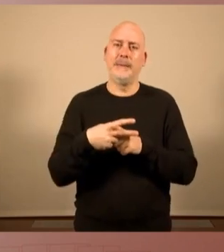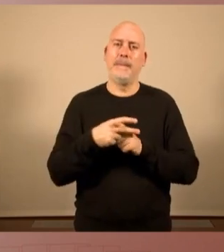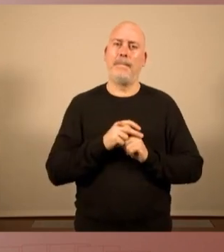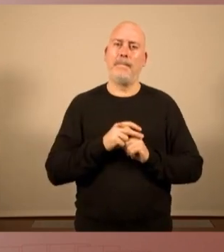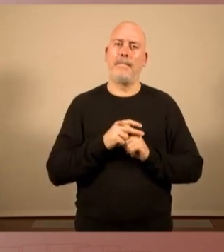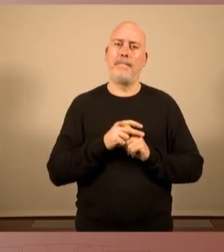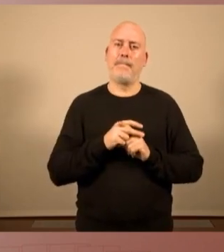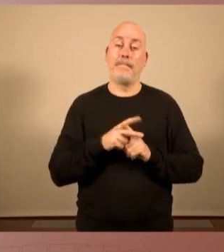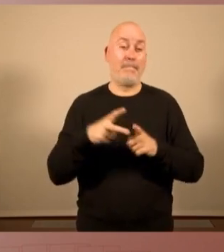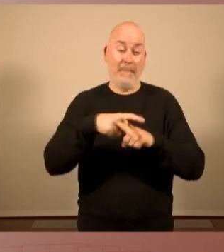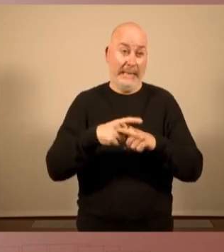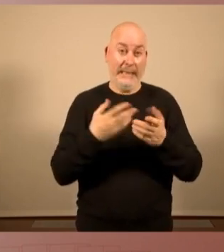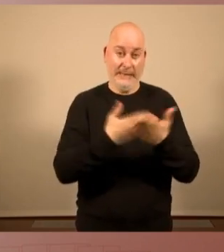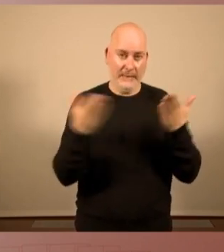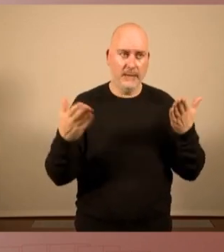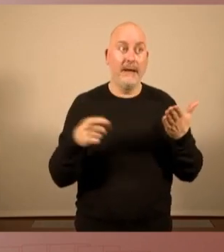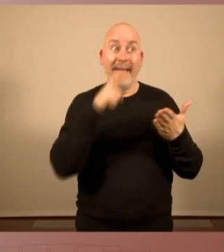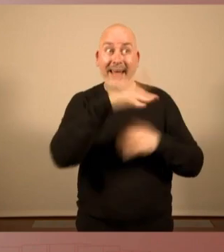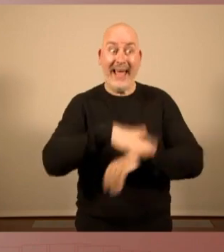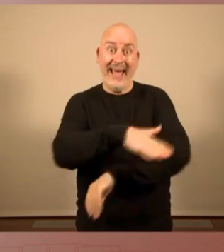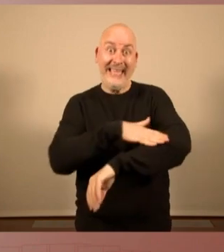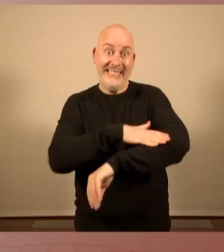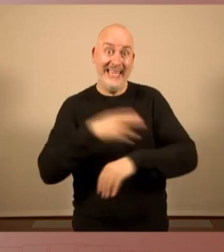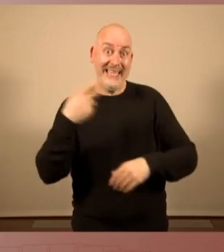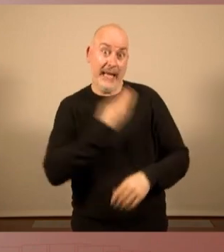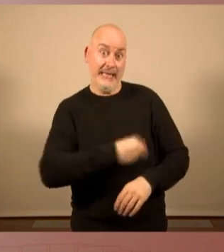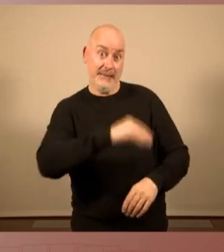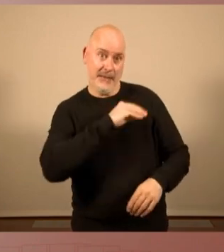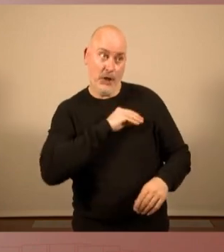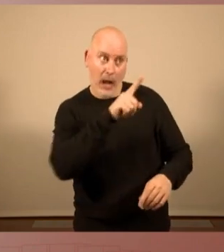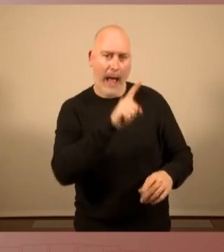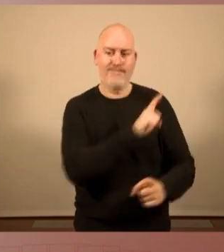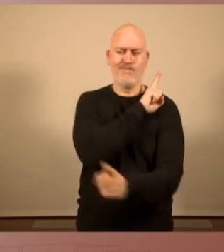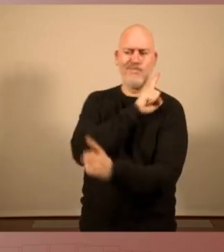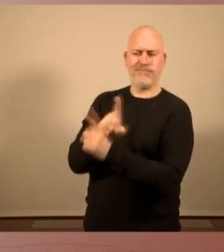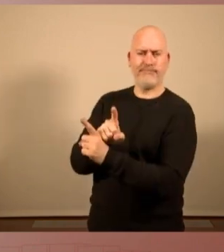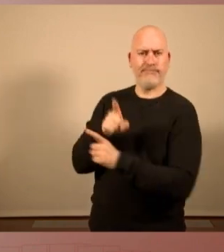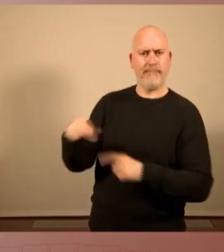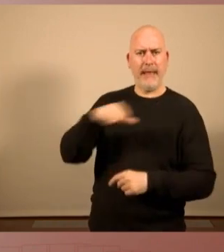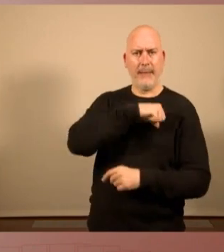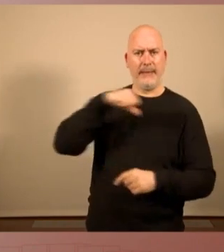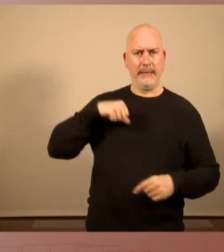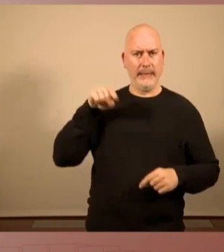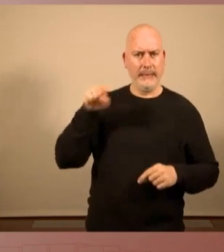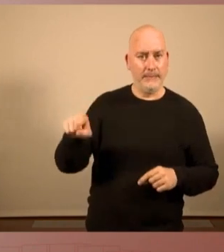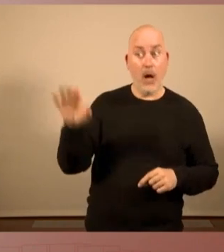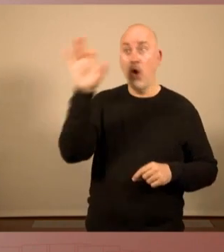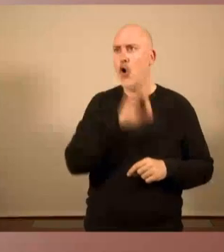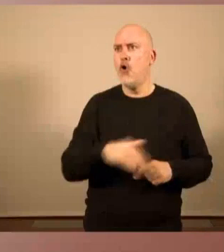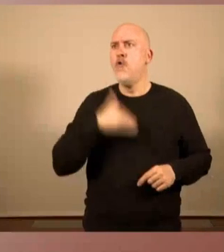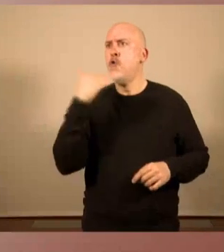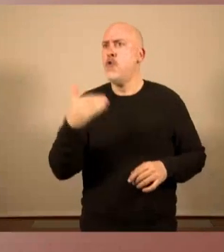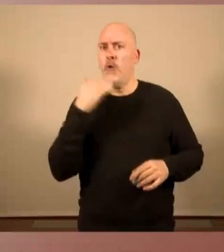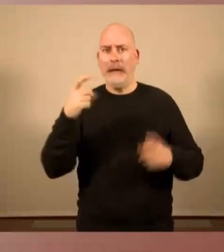l'estat espanyol les utilitza com a eines llençívoles contra l'independentisme i contra qualsevol intent d